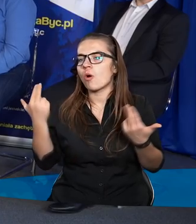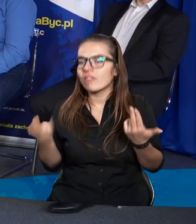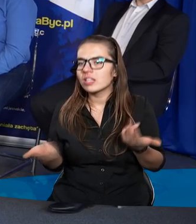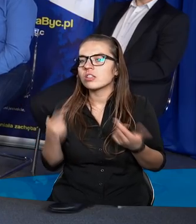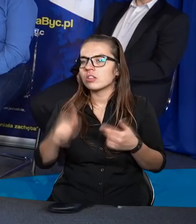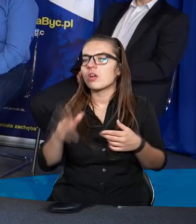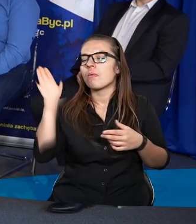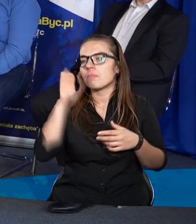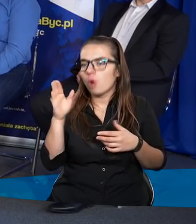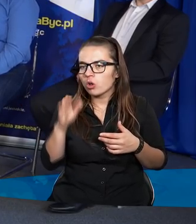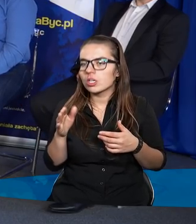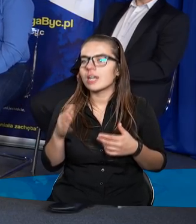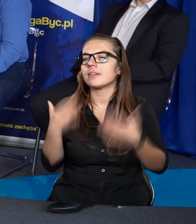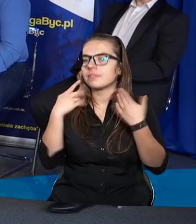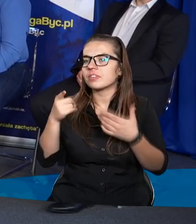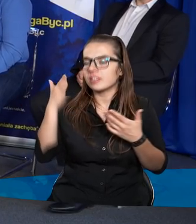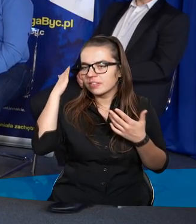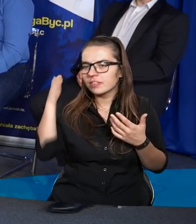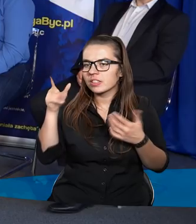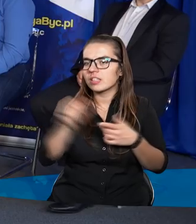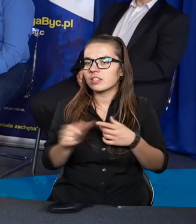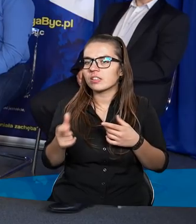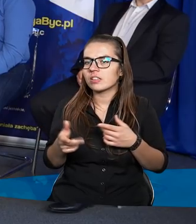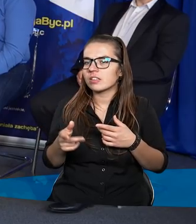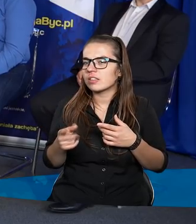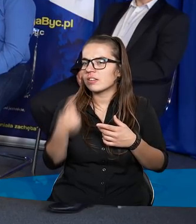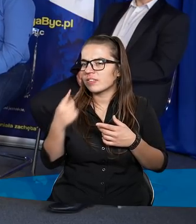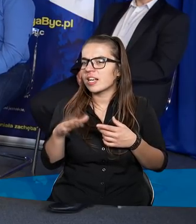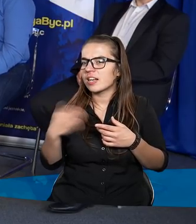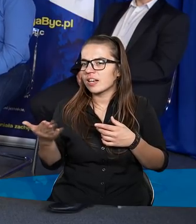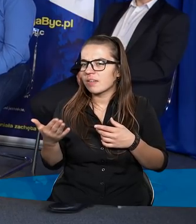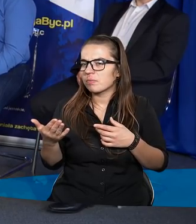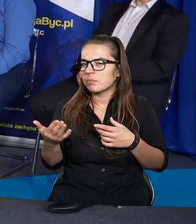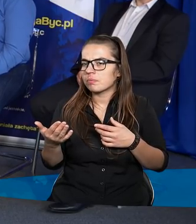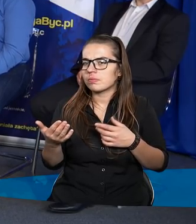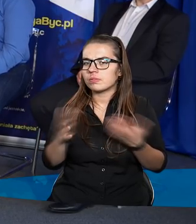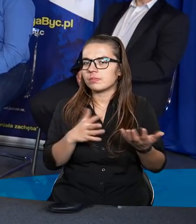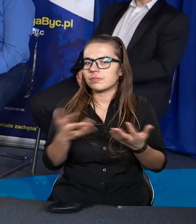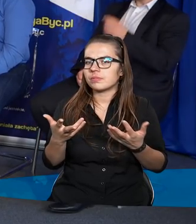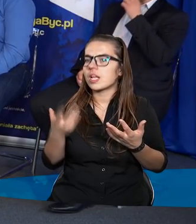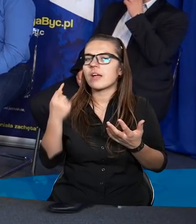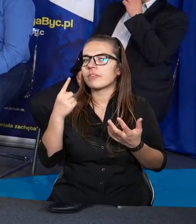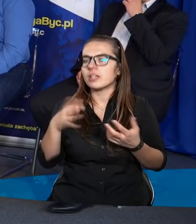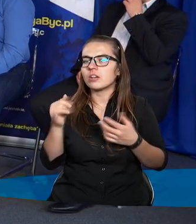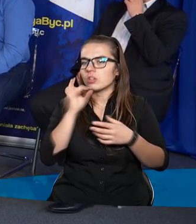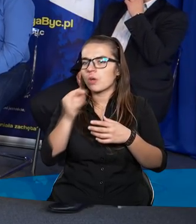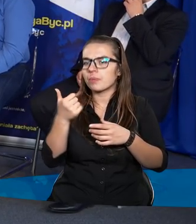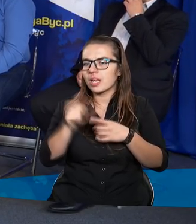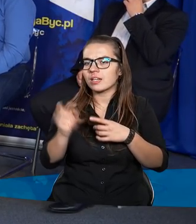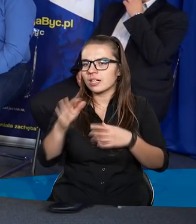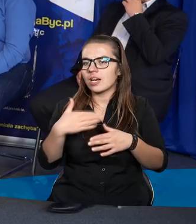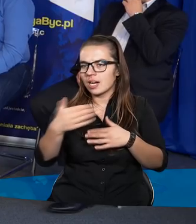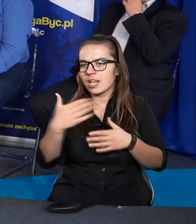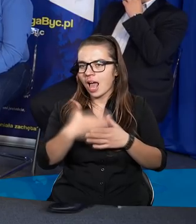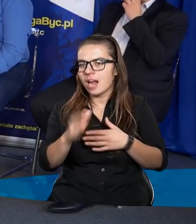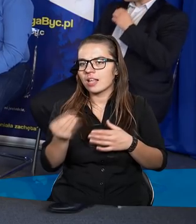No we w porządku, Panie Boże, więc poczekam. Jest jedną z możliwych odpowiedzi. Dobra, to lecimy